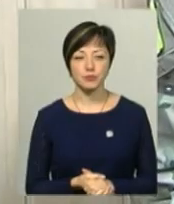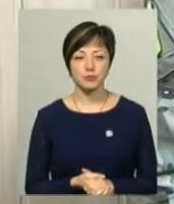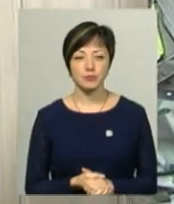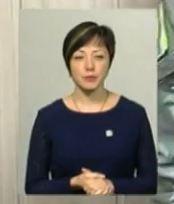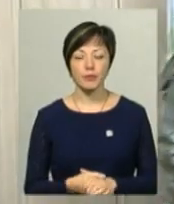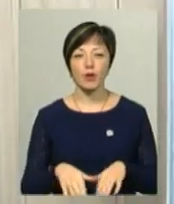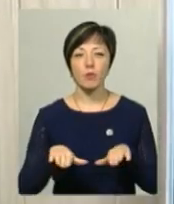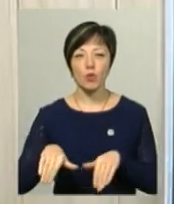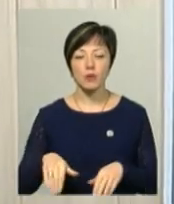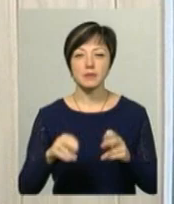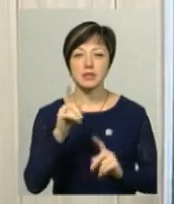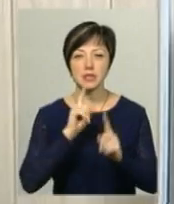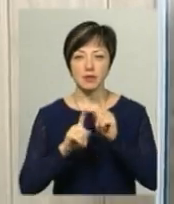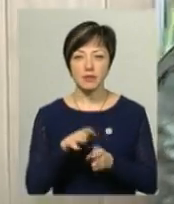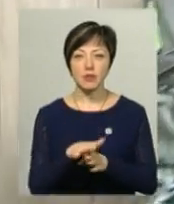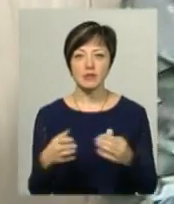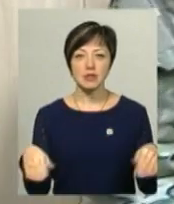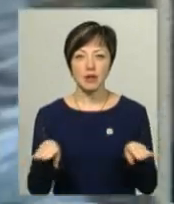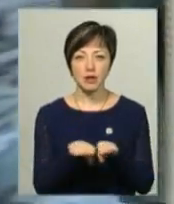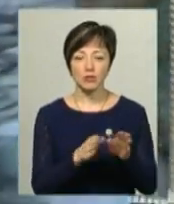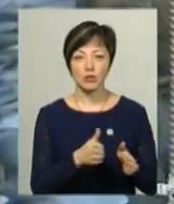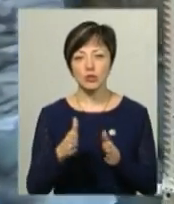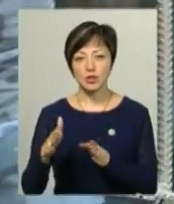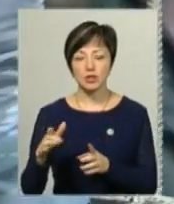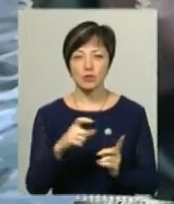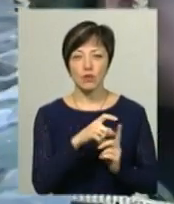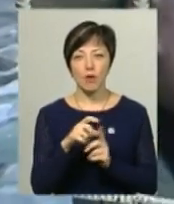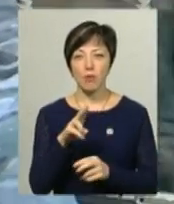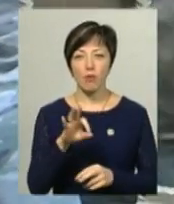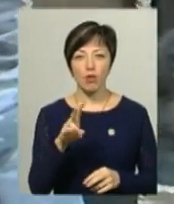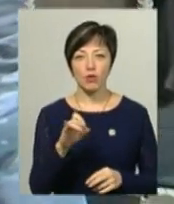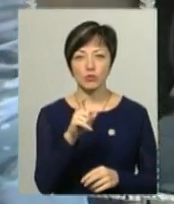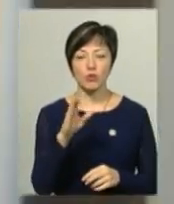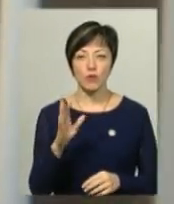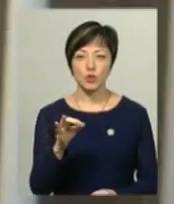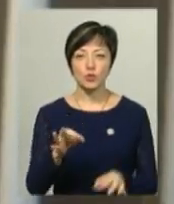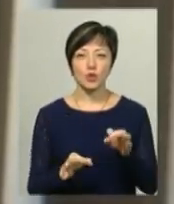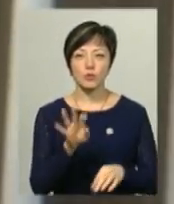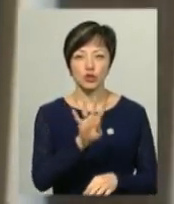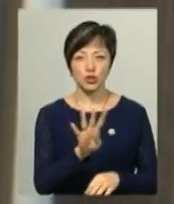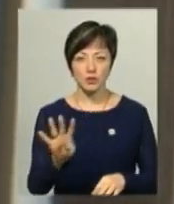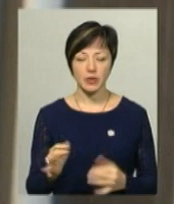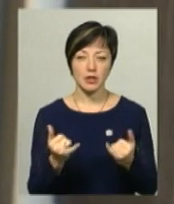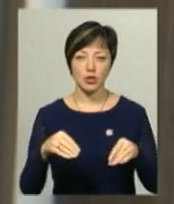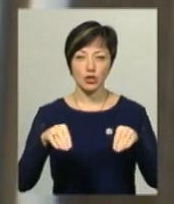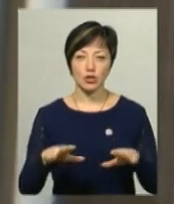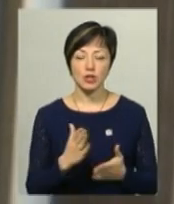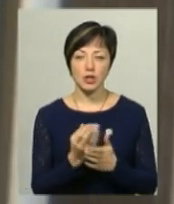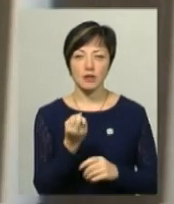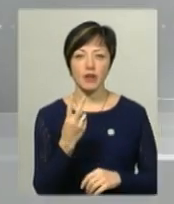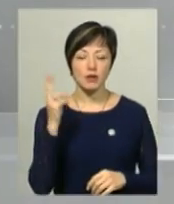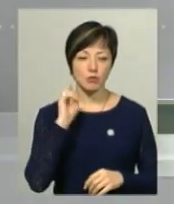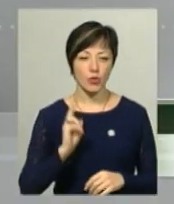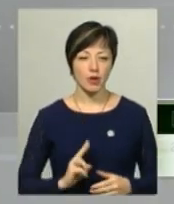Потім засідання відбувалося в закритому режимі. За словами Миколи Полозова, полонених судили по четверо. Нині рішення є щодо 12